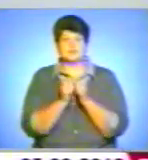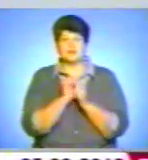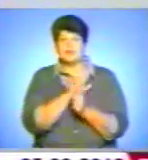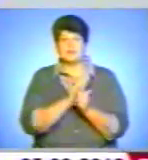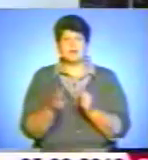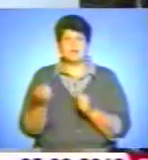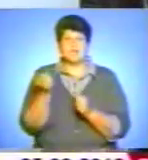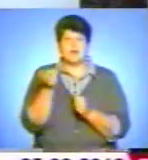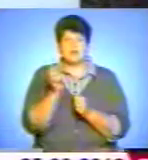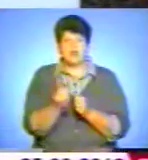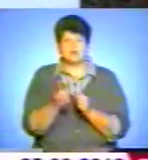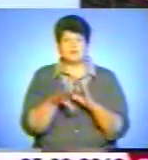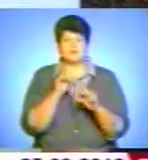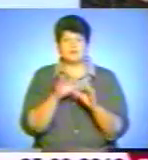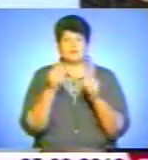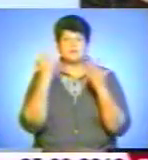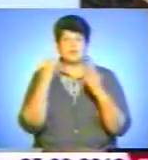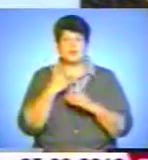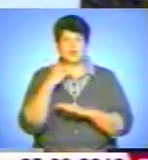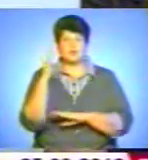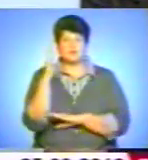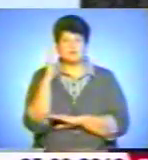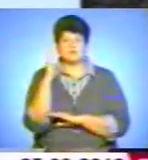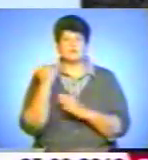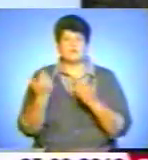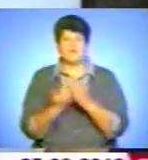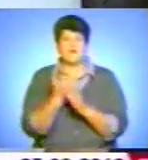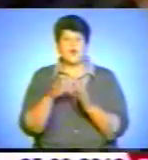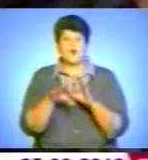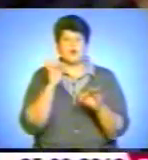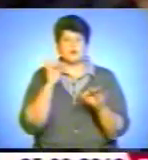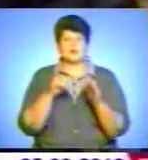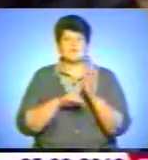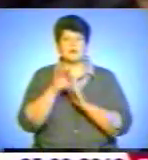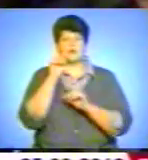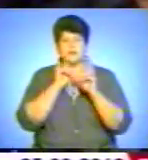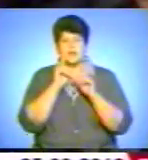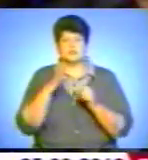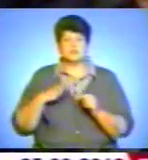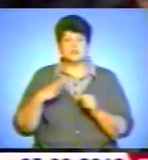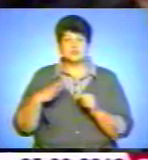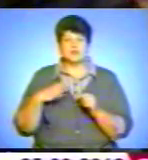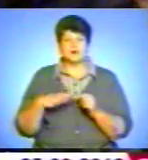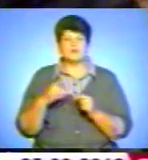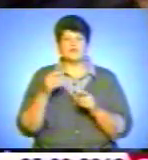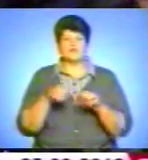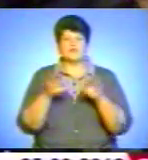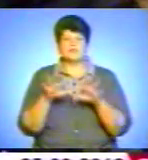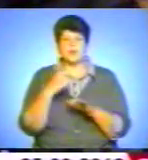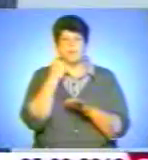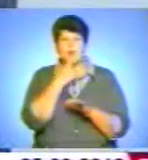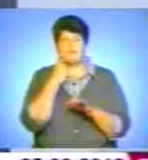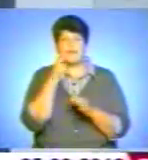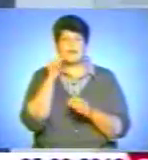на виборчій дільниці в день голосування. Від новообрудної Верховної Ради тернополяни очікують вирішення насамперед мовних та економічних